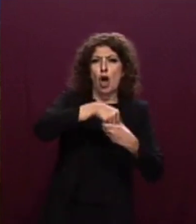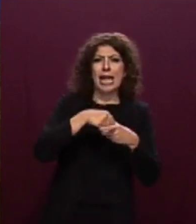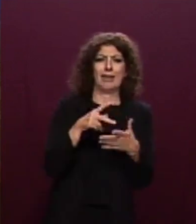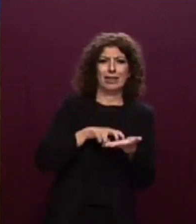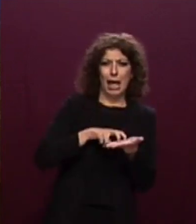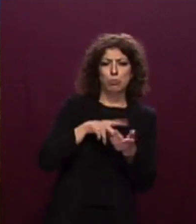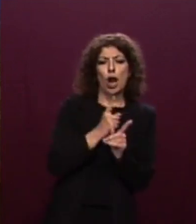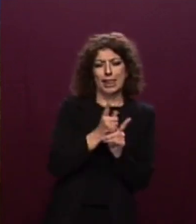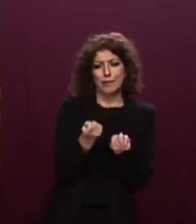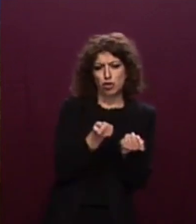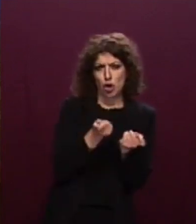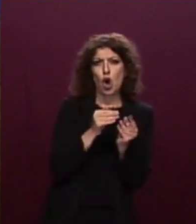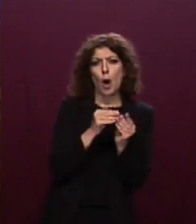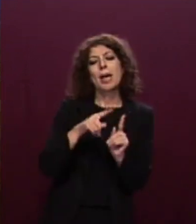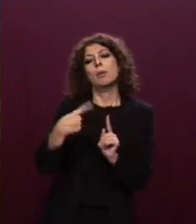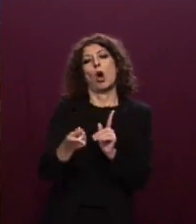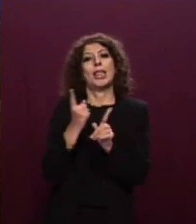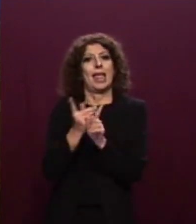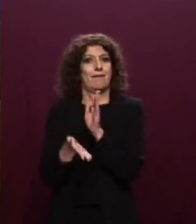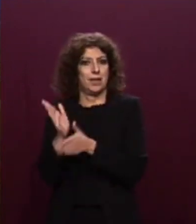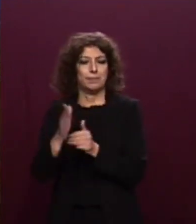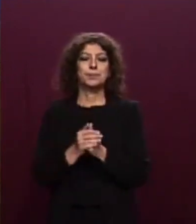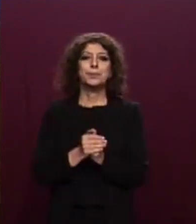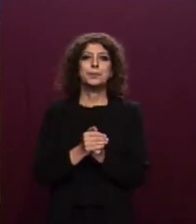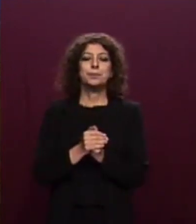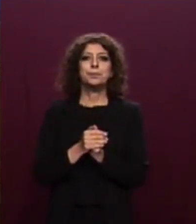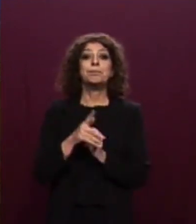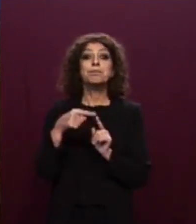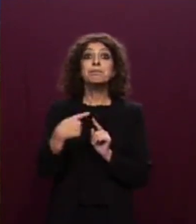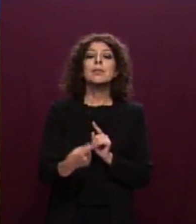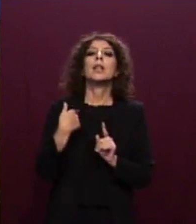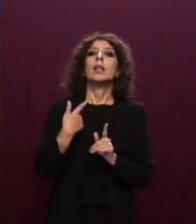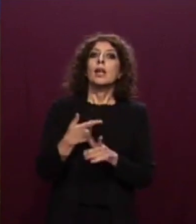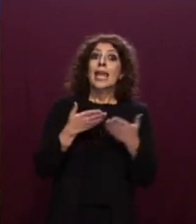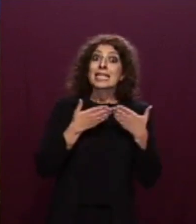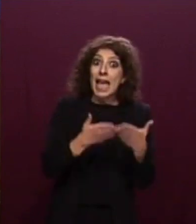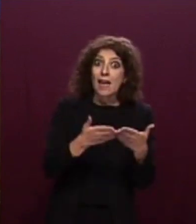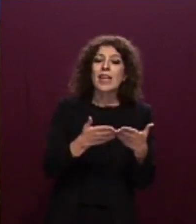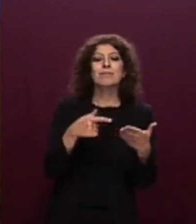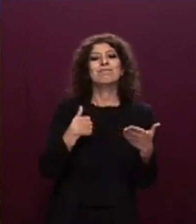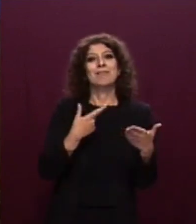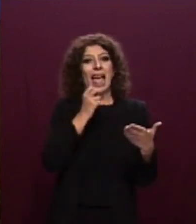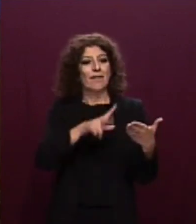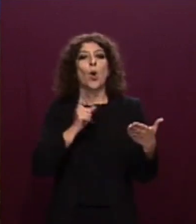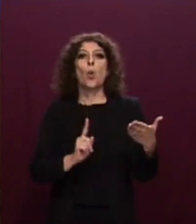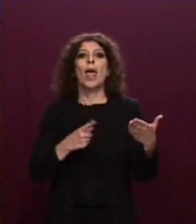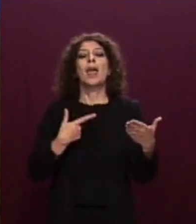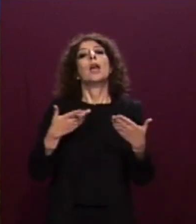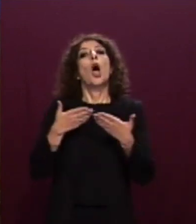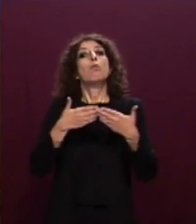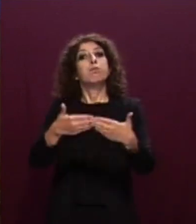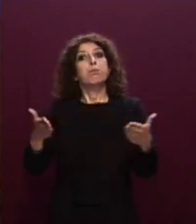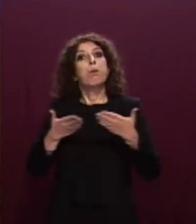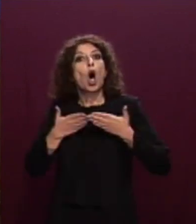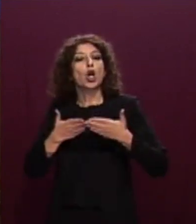novembre alla nave Humanity One è stato indicato il porto di Catania per le operazioni di soccorsi e di assistenza alle persone in precarie